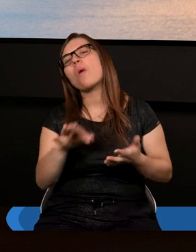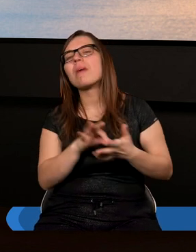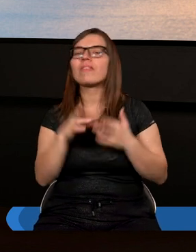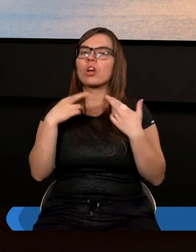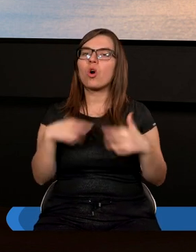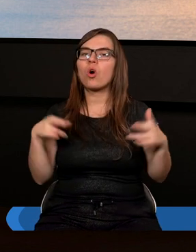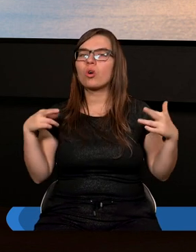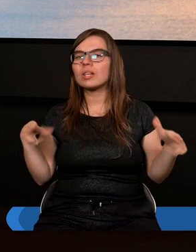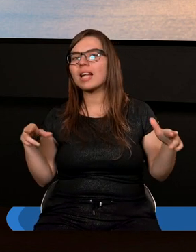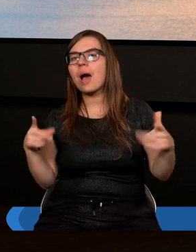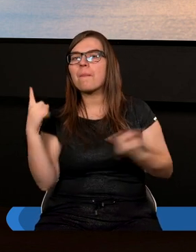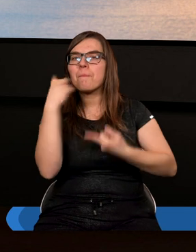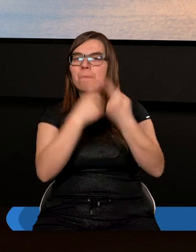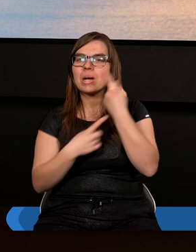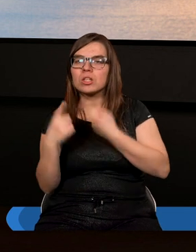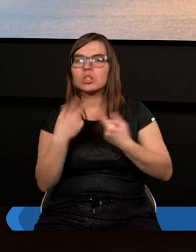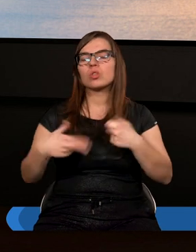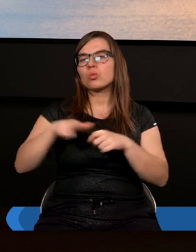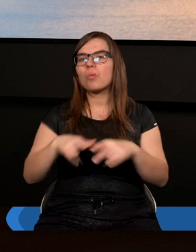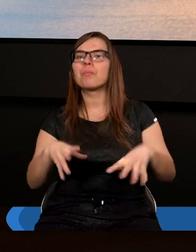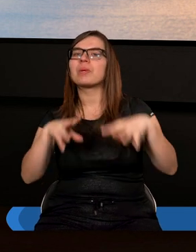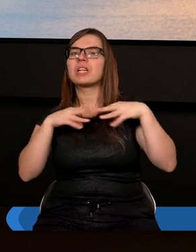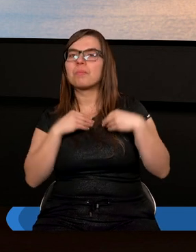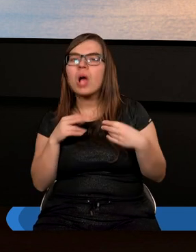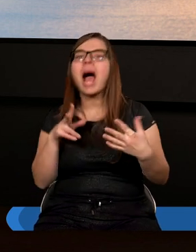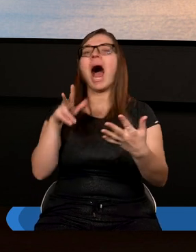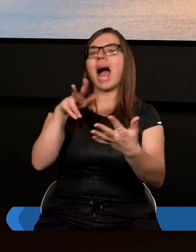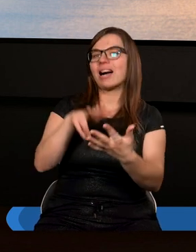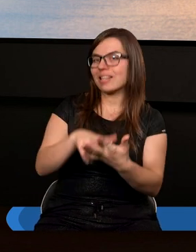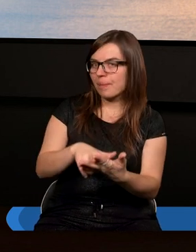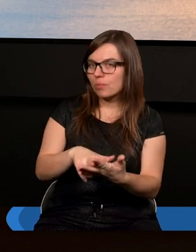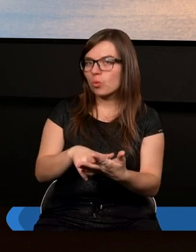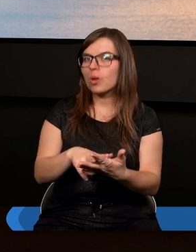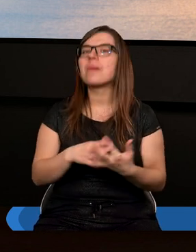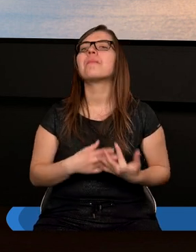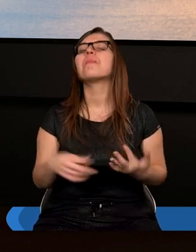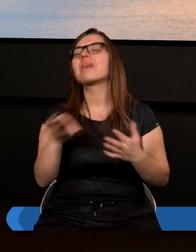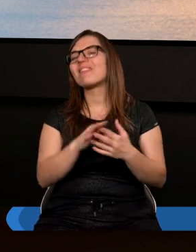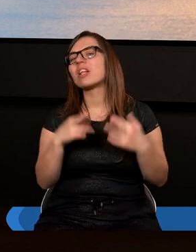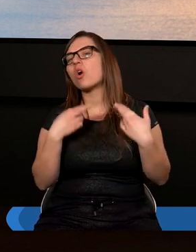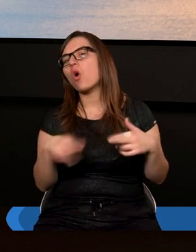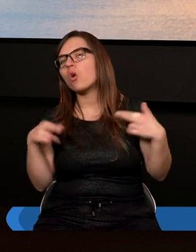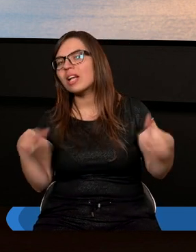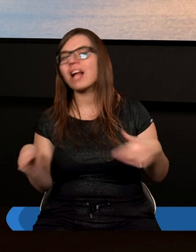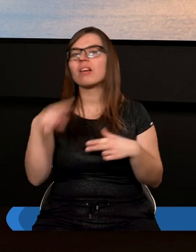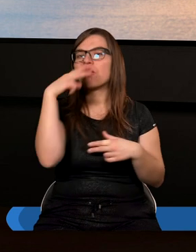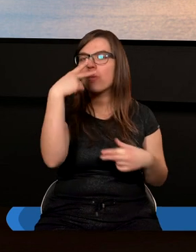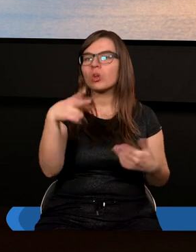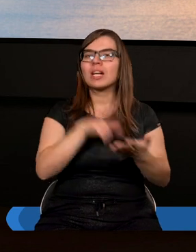rodzaju myśli, które przyjmujemy, akceptujemy, to pewnego rodzaju spojrzenie na świat,